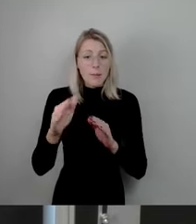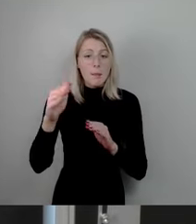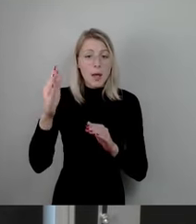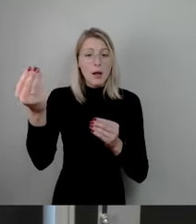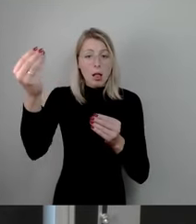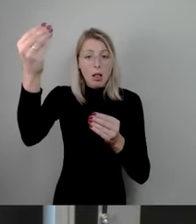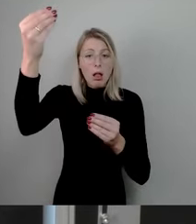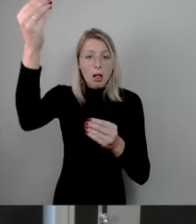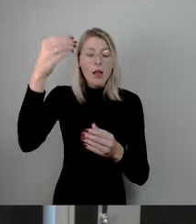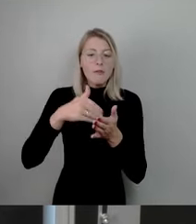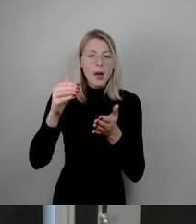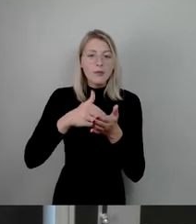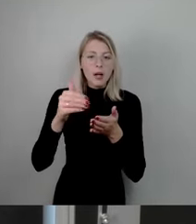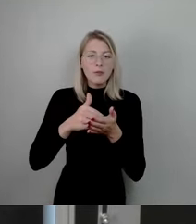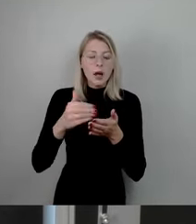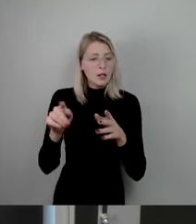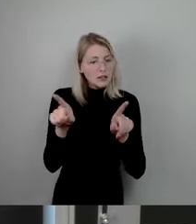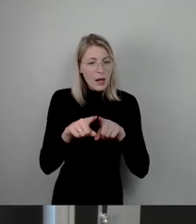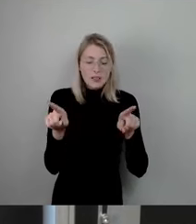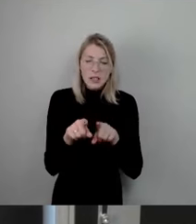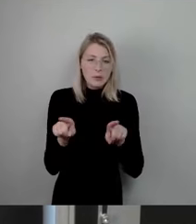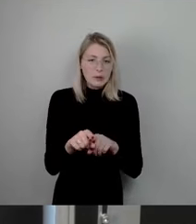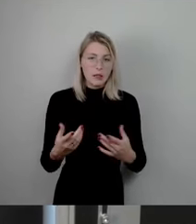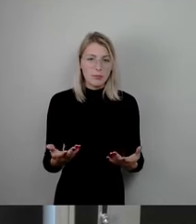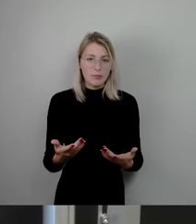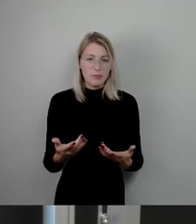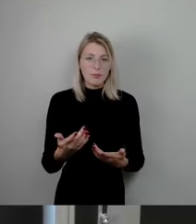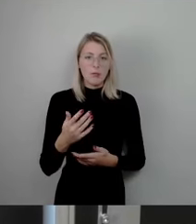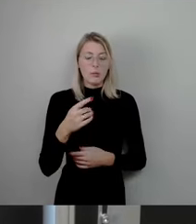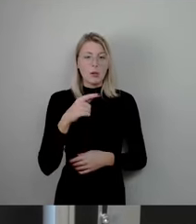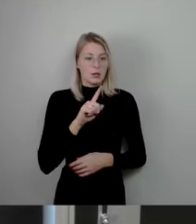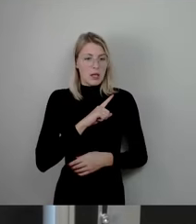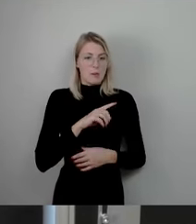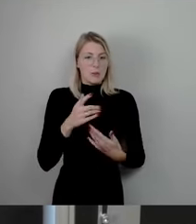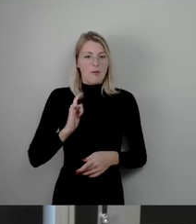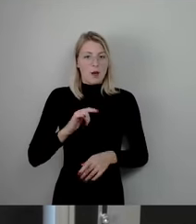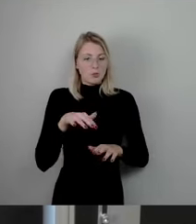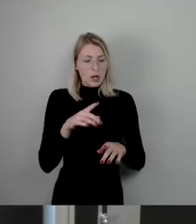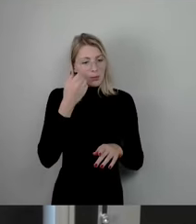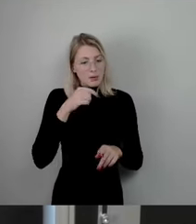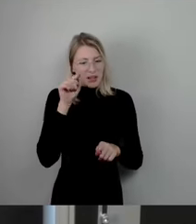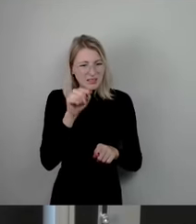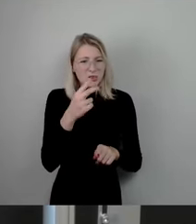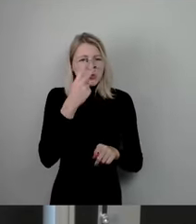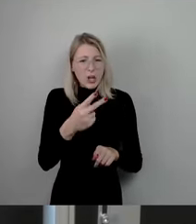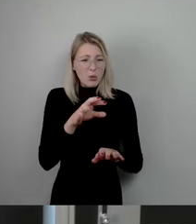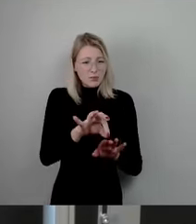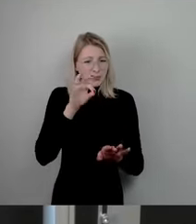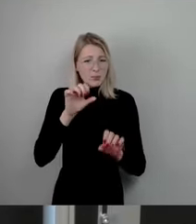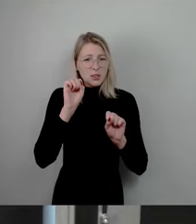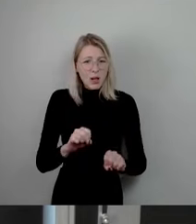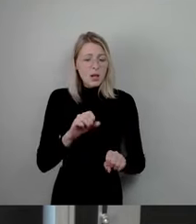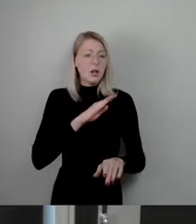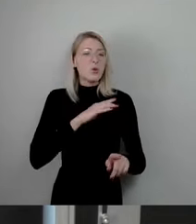immer weiter, immer genau diese Sache. Wenn, hätte ich doch erwartet, dass man dort auch mal reingreift. Da hat dann die Kollegin Prüfer Folgendes